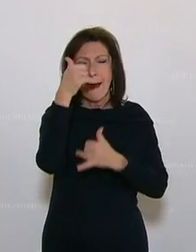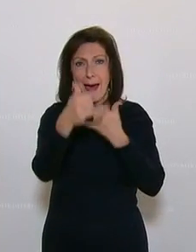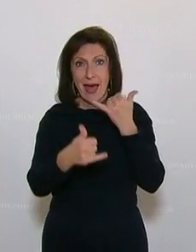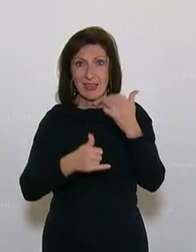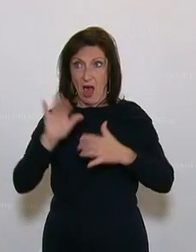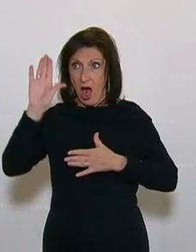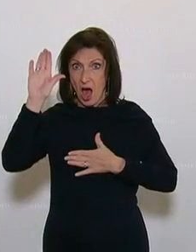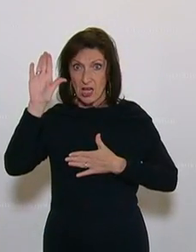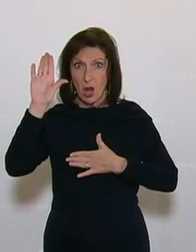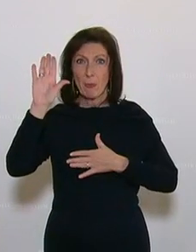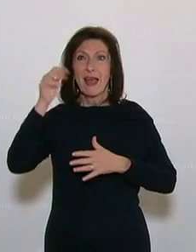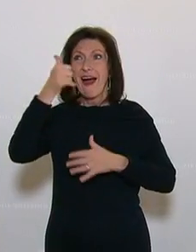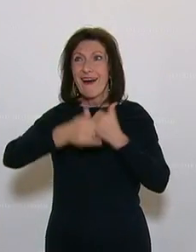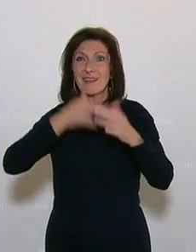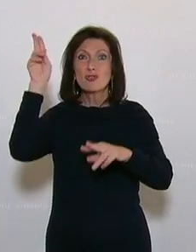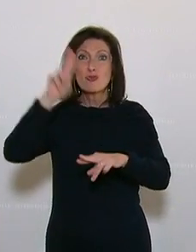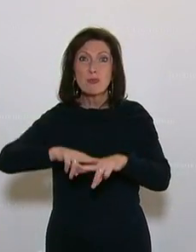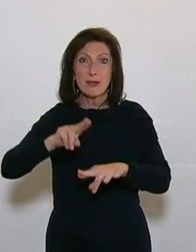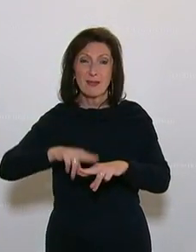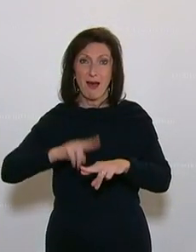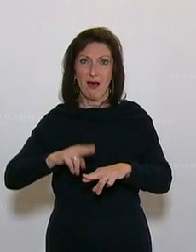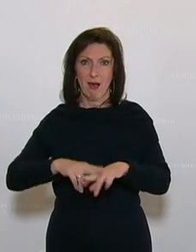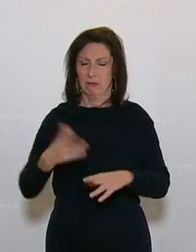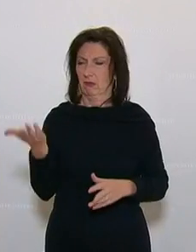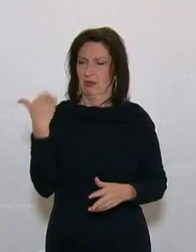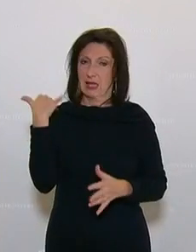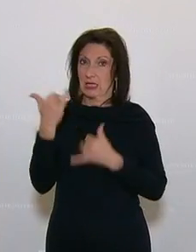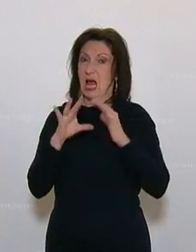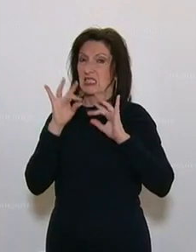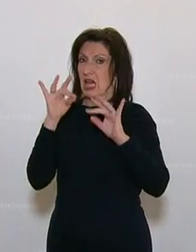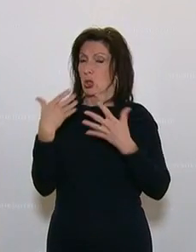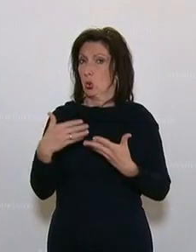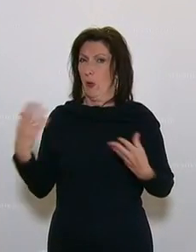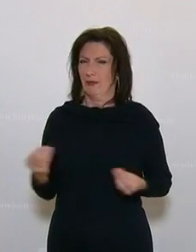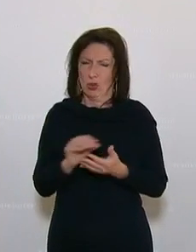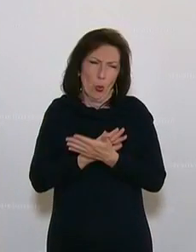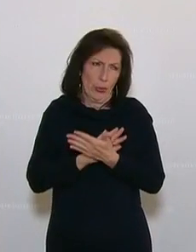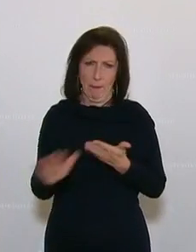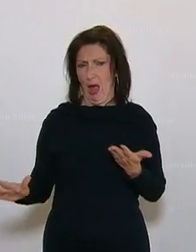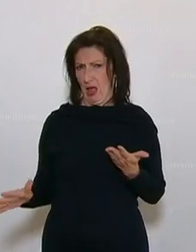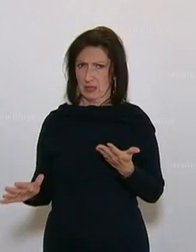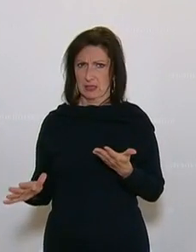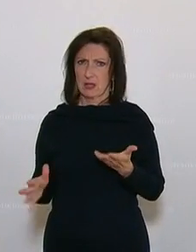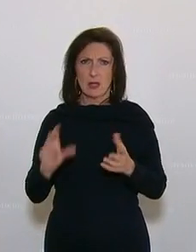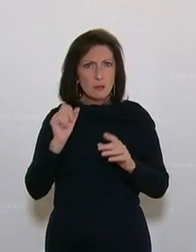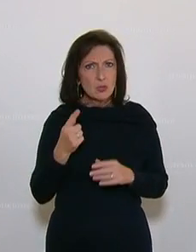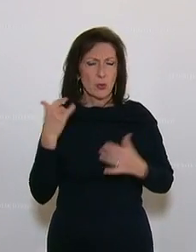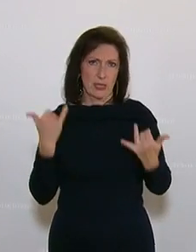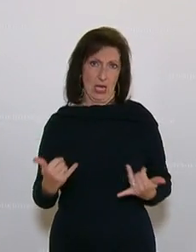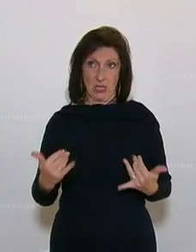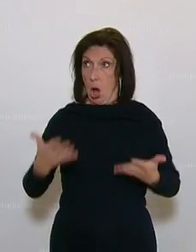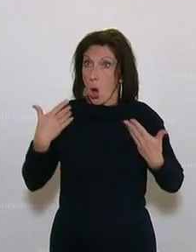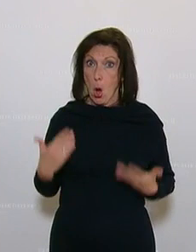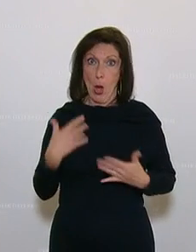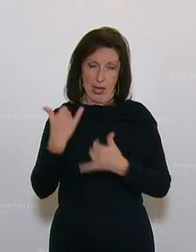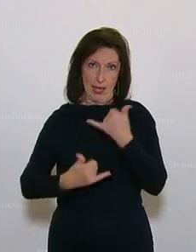nach der Angelobung. Ein Jahr nach der Angelobung. Das hat es in den letzten Jahrzehnten in dieser Form überhaupt nicht gegeben. Und gerade jetzt in diesem Jahr,